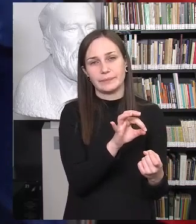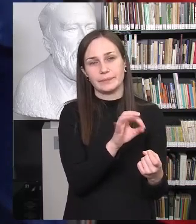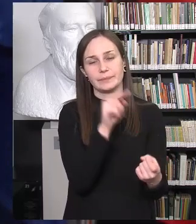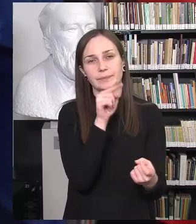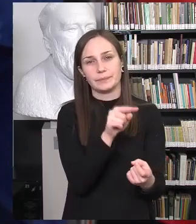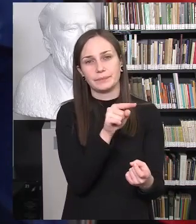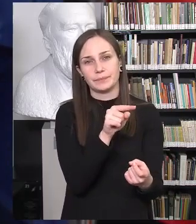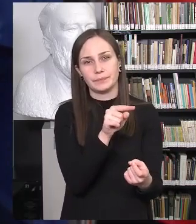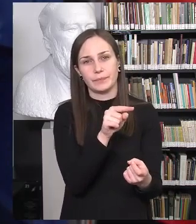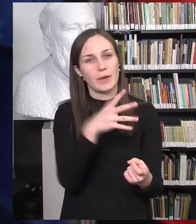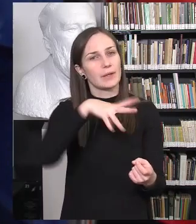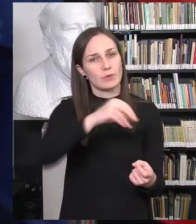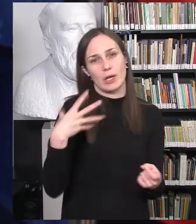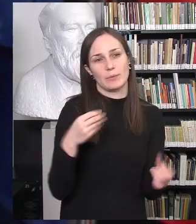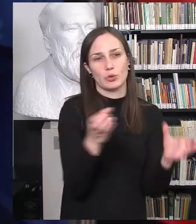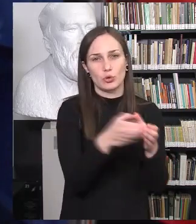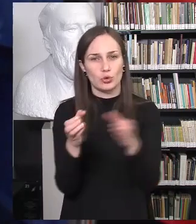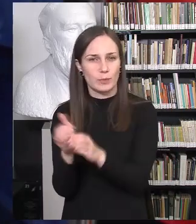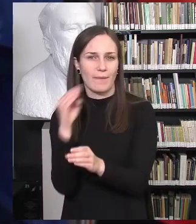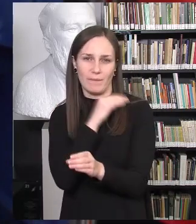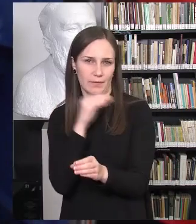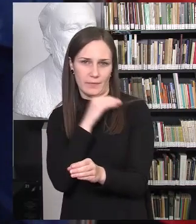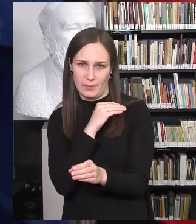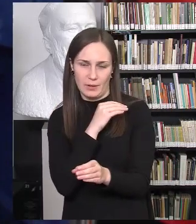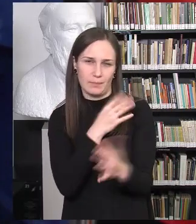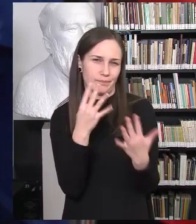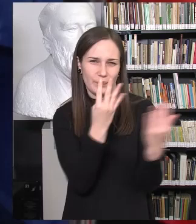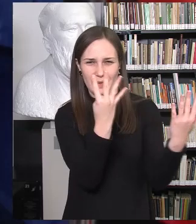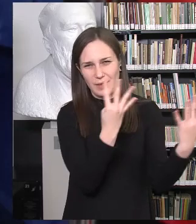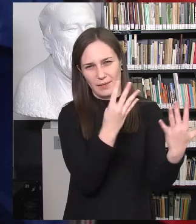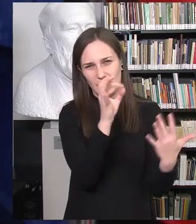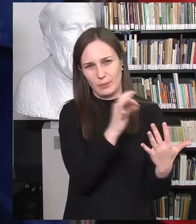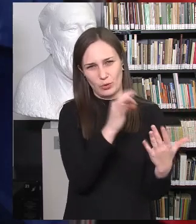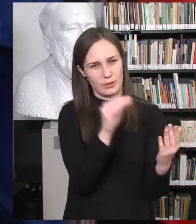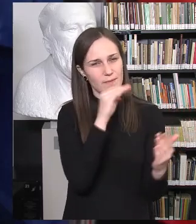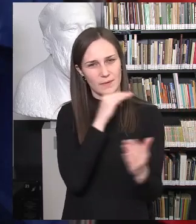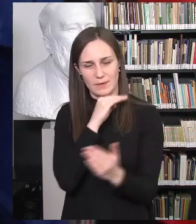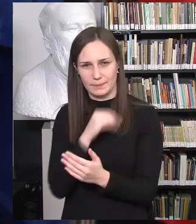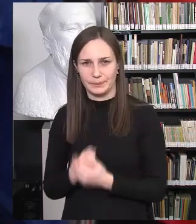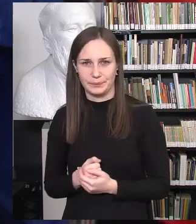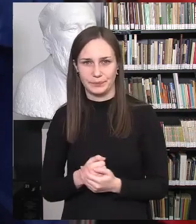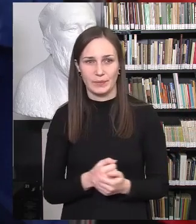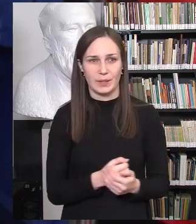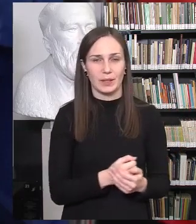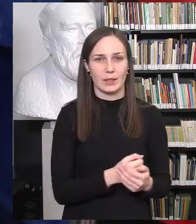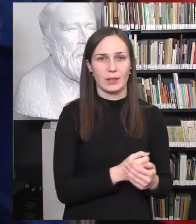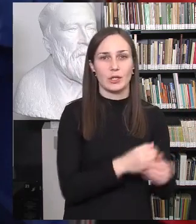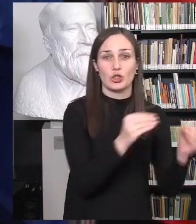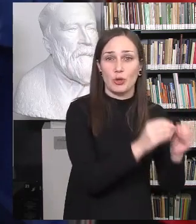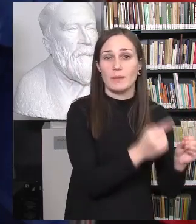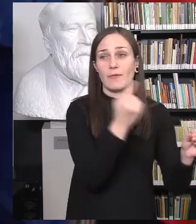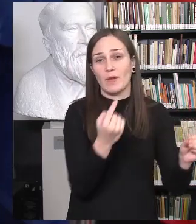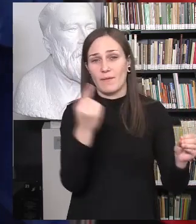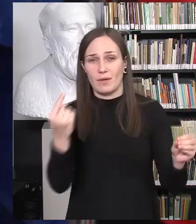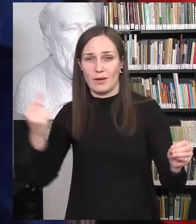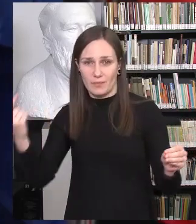Tai visose amžiaus grupėse buvo vienodas maždaug 9 procentai. Tai šiek tiek mažiau negu kas dešimtas vaikas Lietuvoje